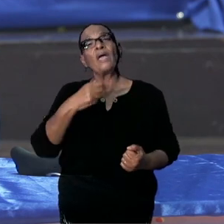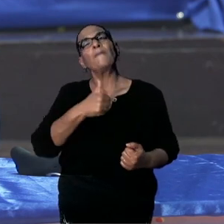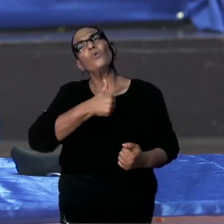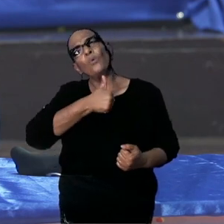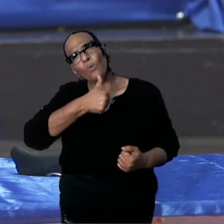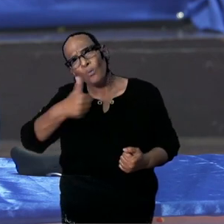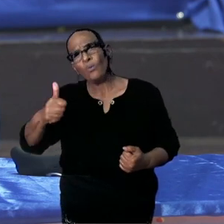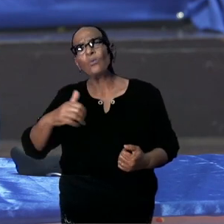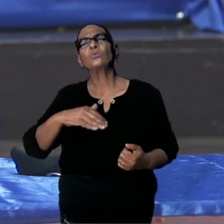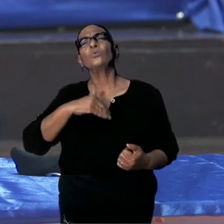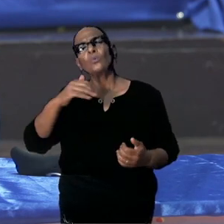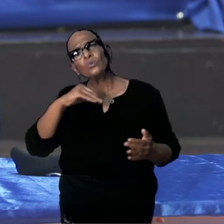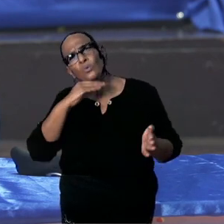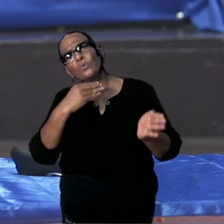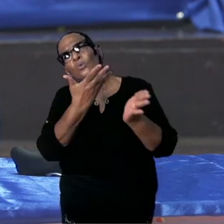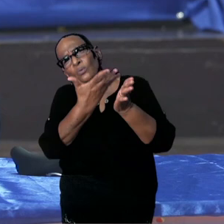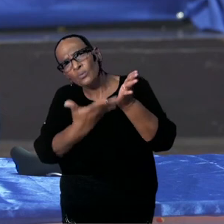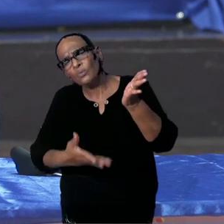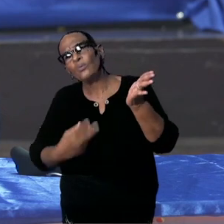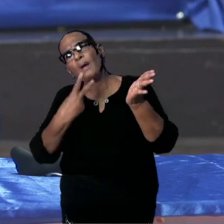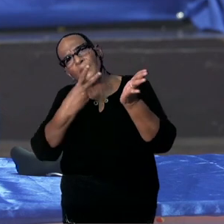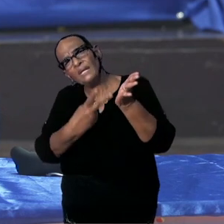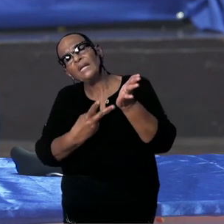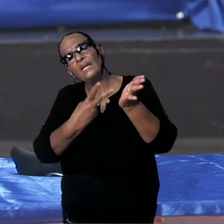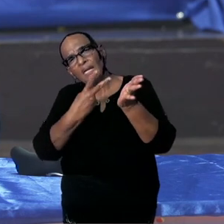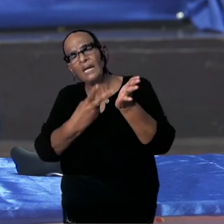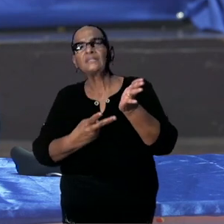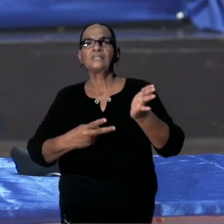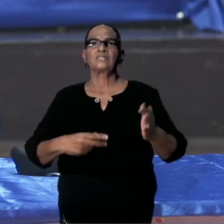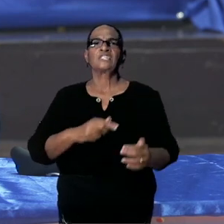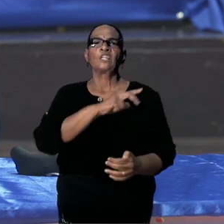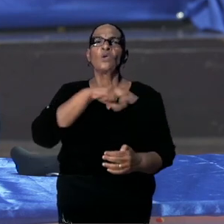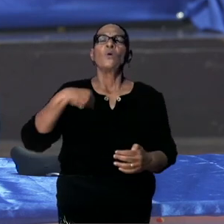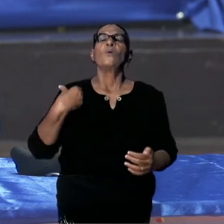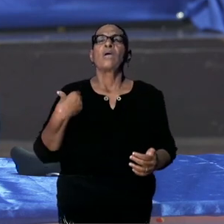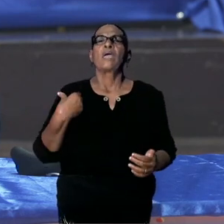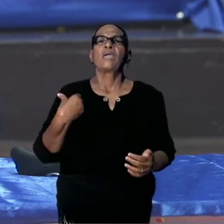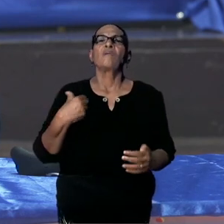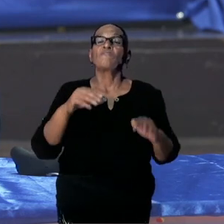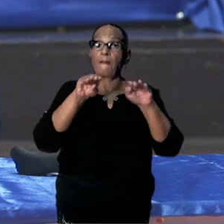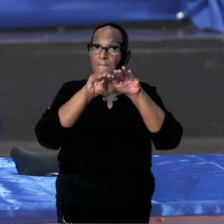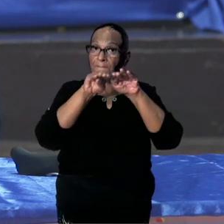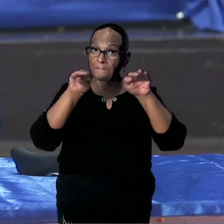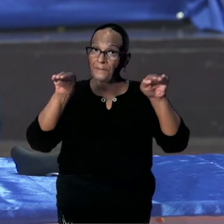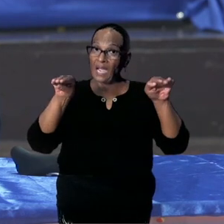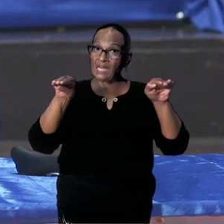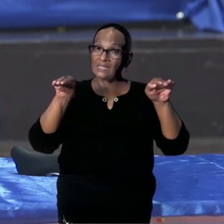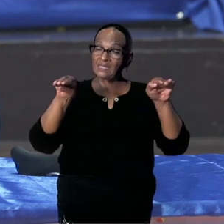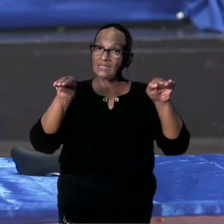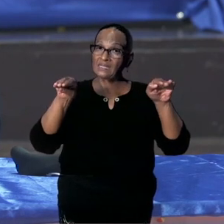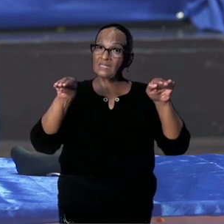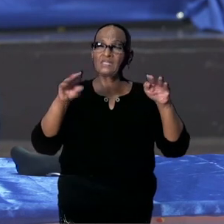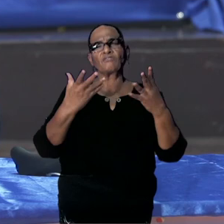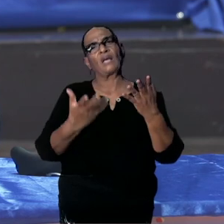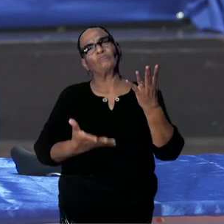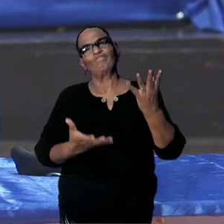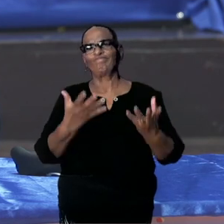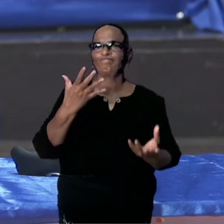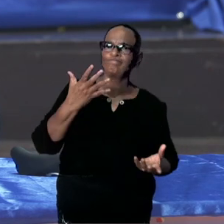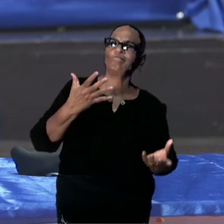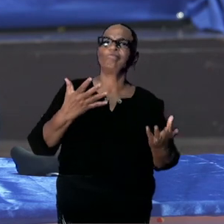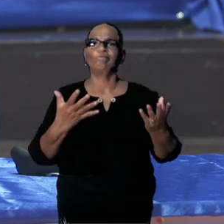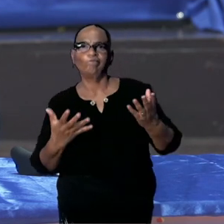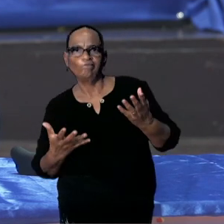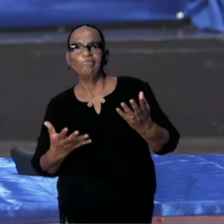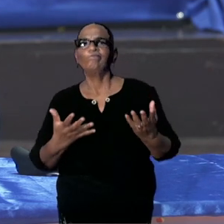documenten hebben ingeleverd voor country readiness. Dat wij helaas op basis van die uiteenlopende redenen waren. Dus